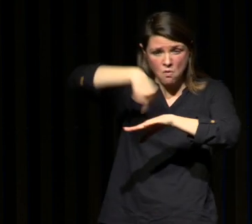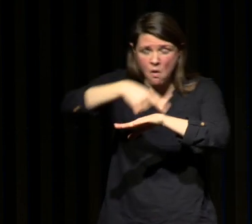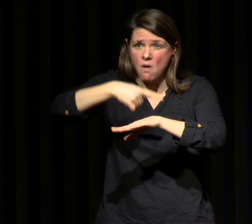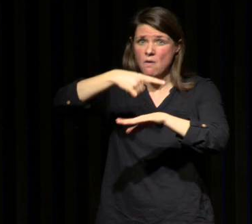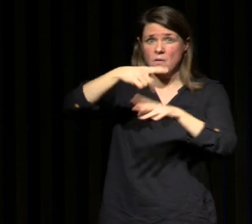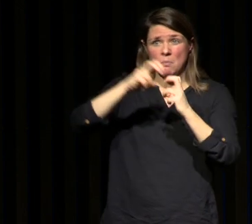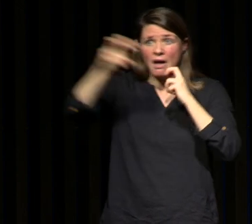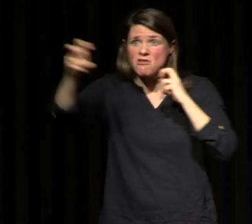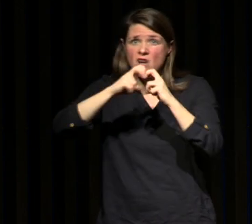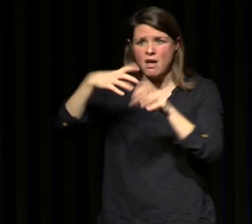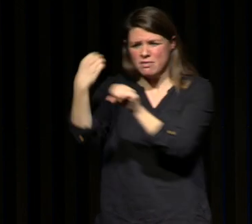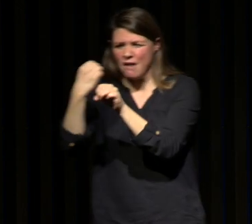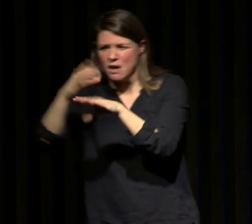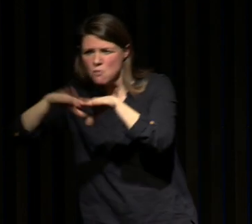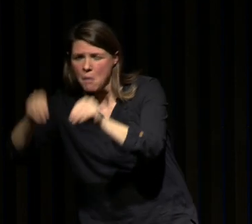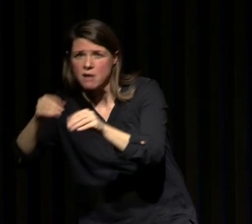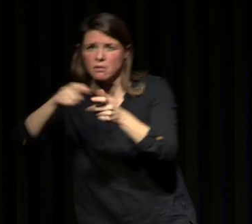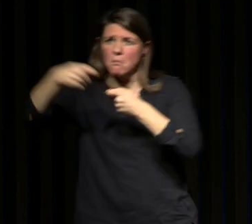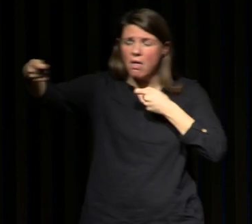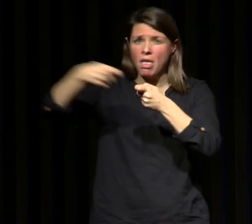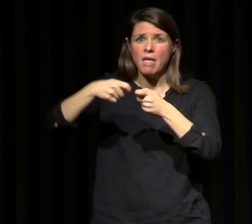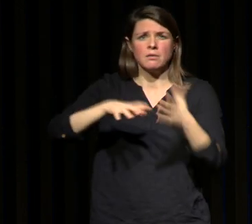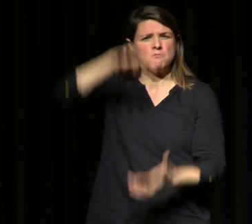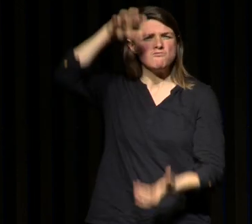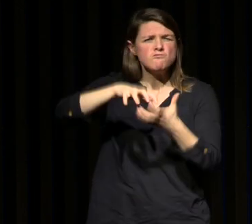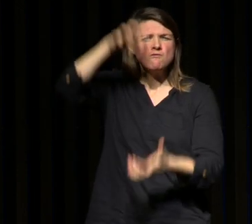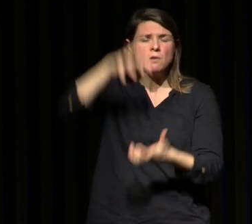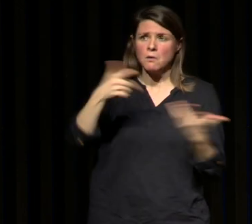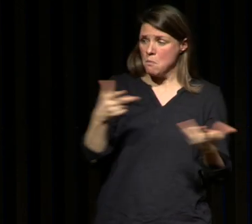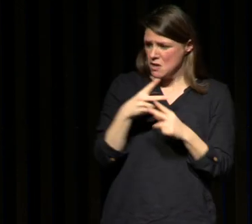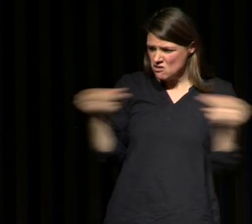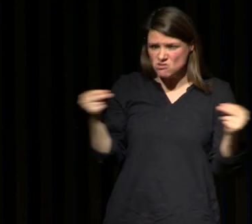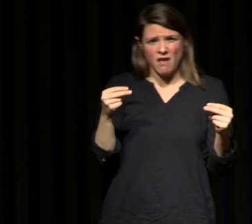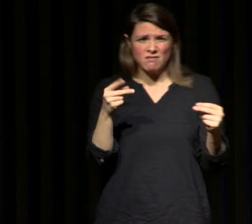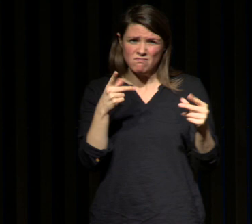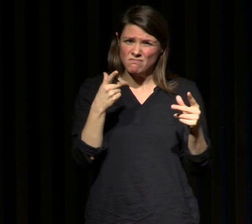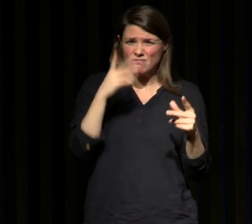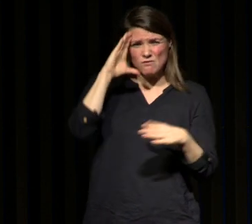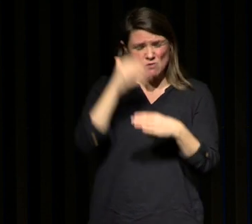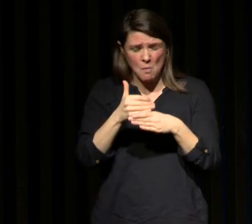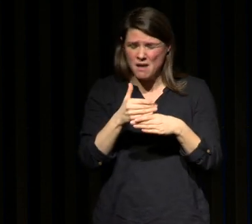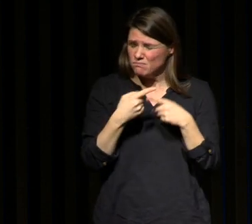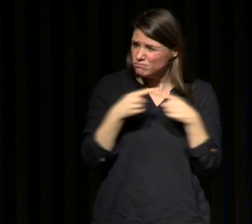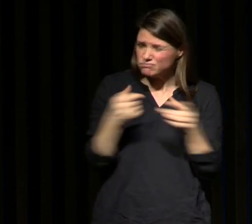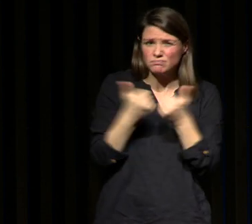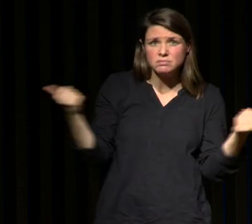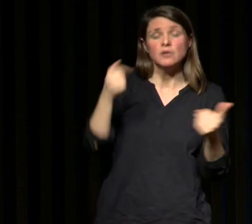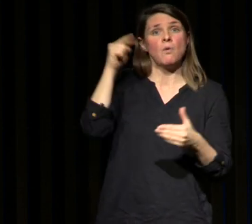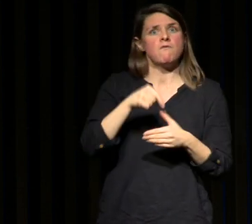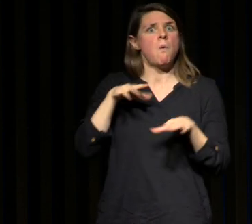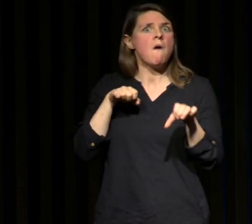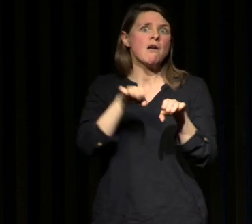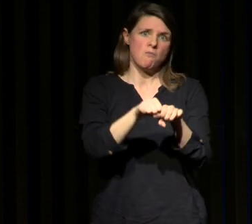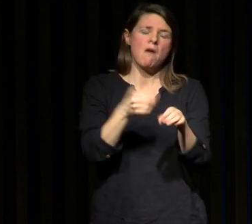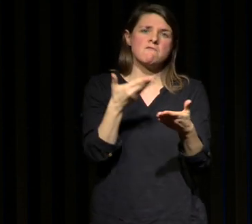trajet et donc il un phénomène comme ça de mauvaise hygiène de sommeil très important sur lequel il faut à tout prix essayer de récupérer